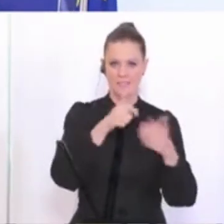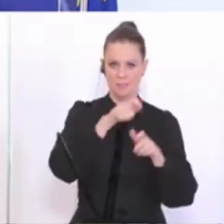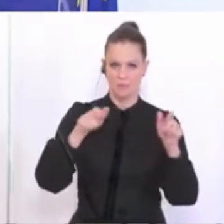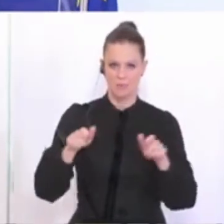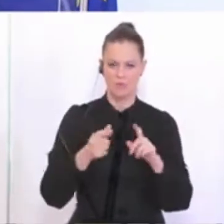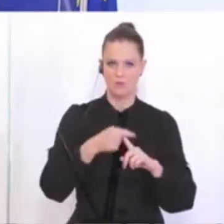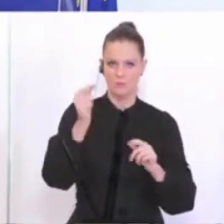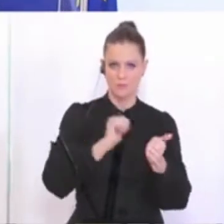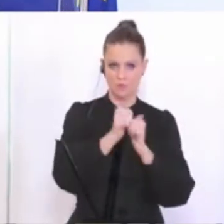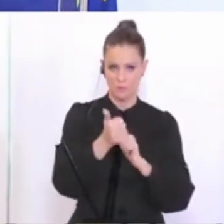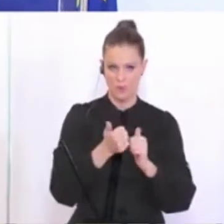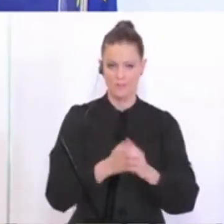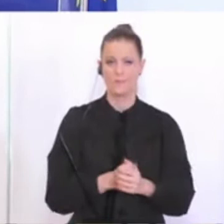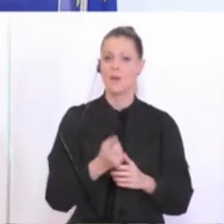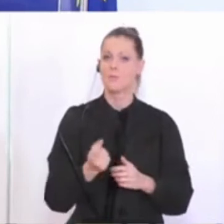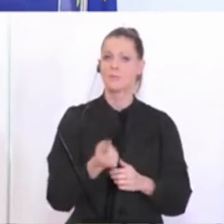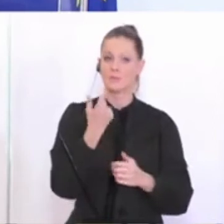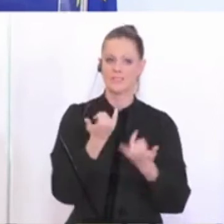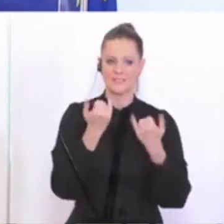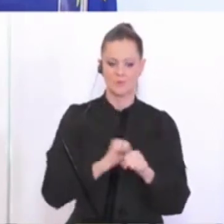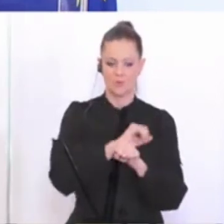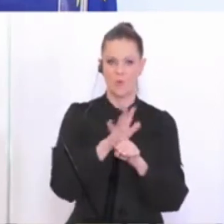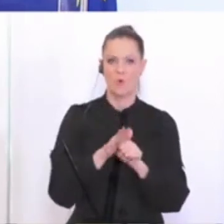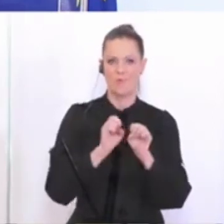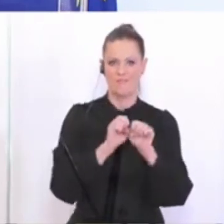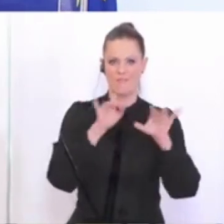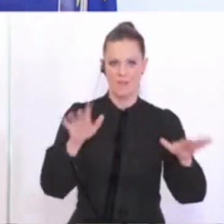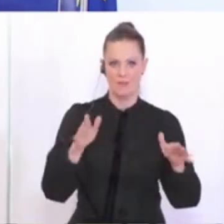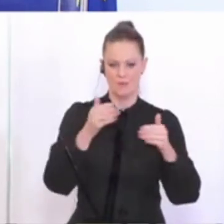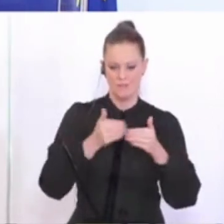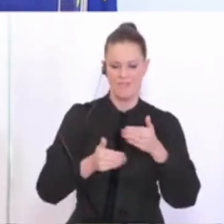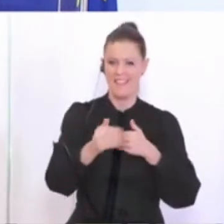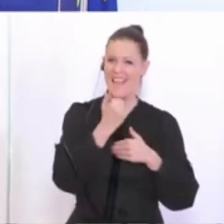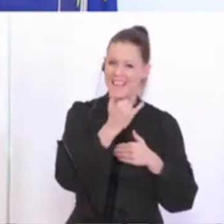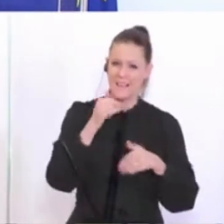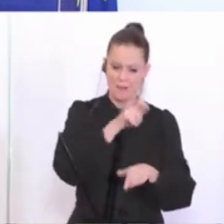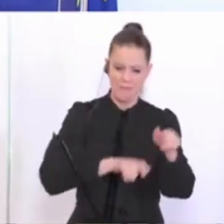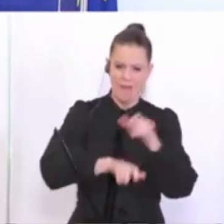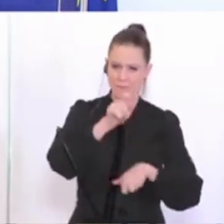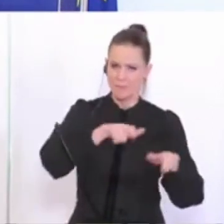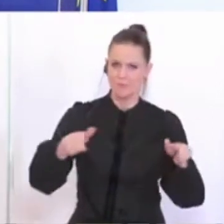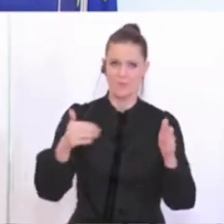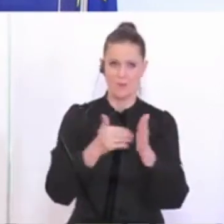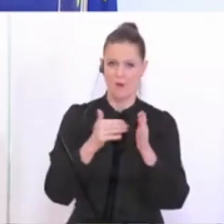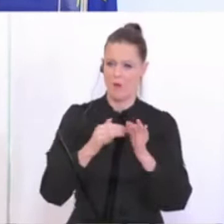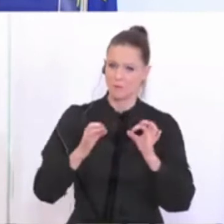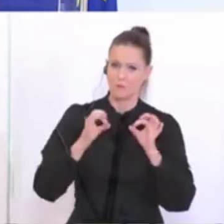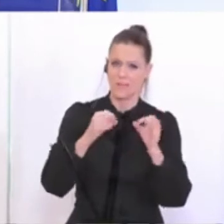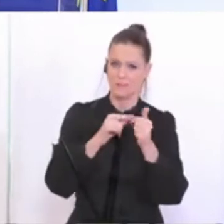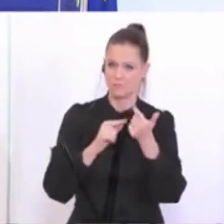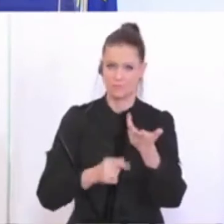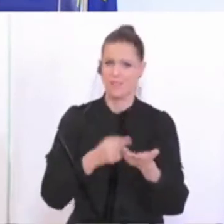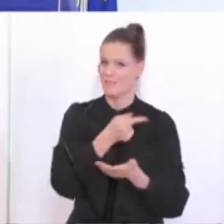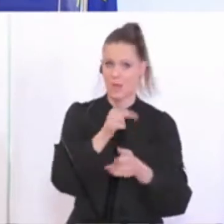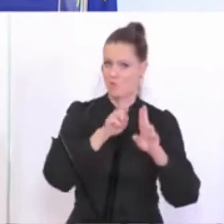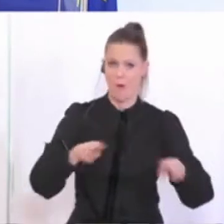dass sie jetzt in der Phase des Coronavirus, wo wir jede Beamtin, jeden Beamten gebraucht haben, im Einsatz auf der Straße auch ganz normal